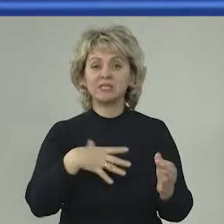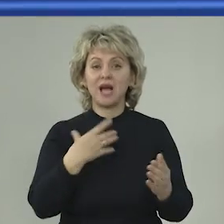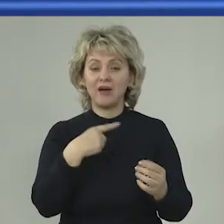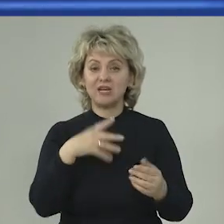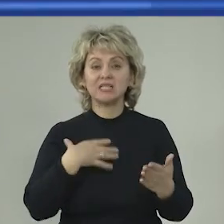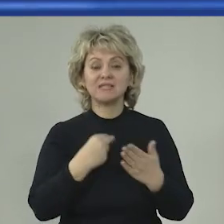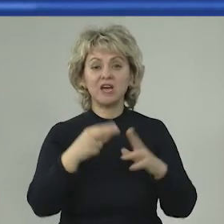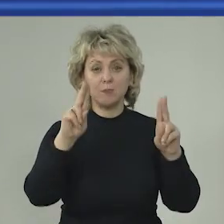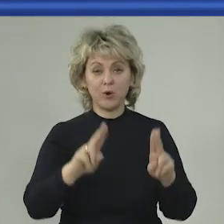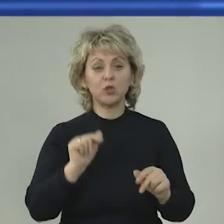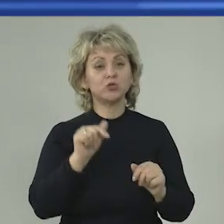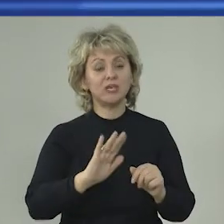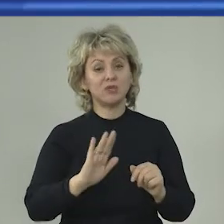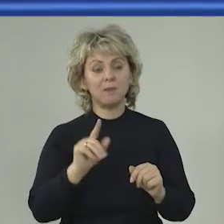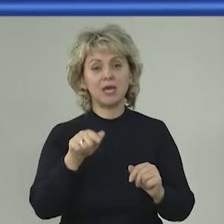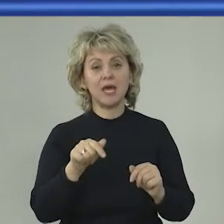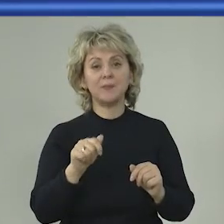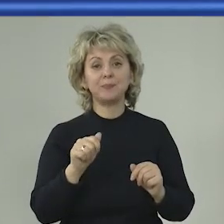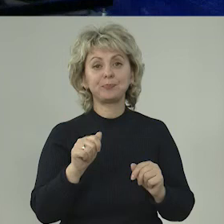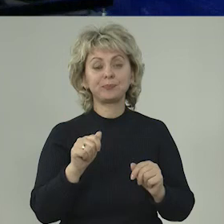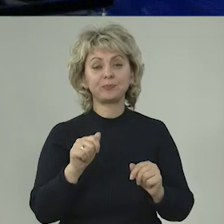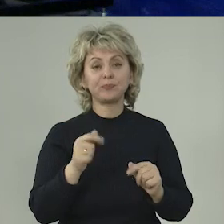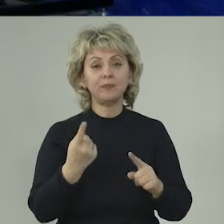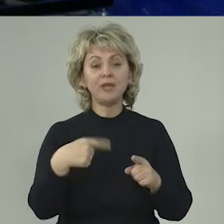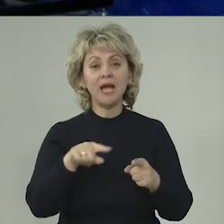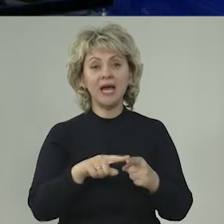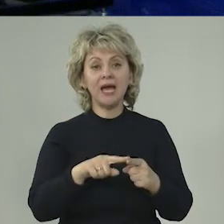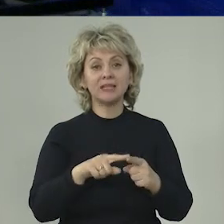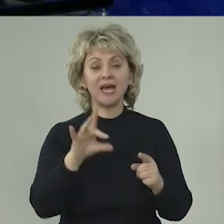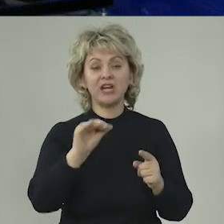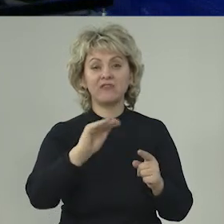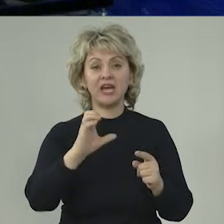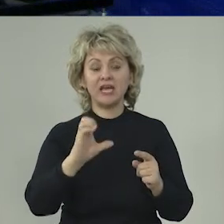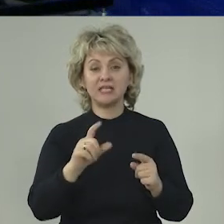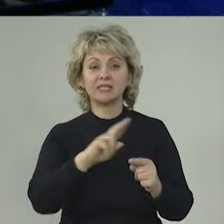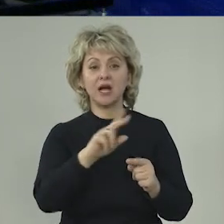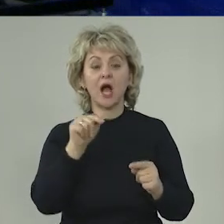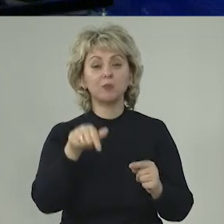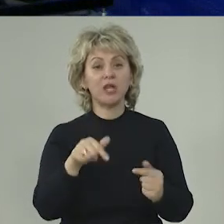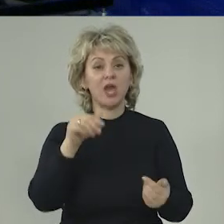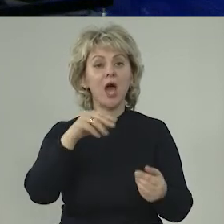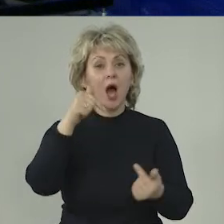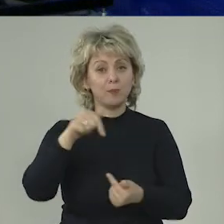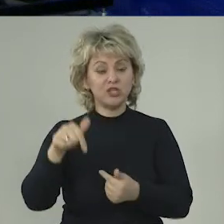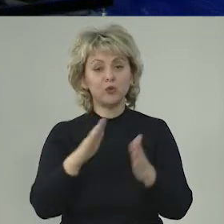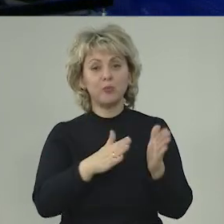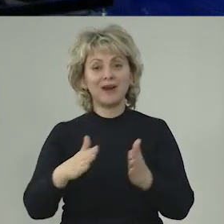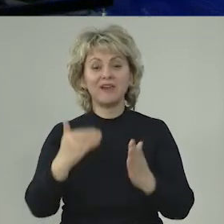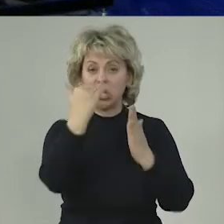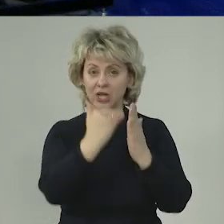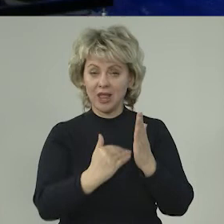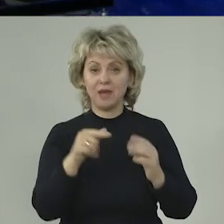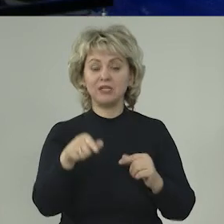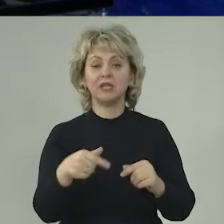своим правилам, но тем не менее это РФС, и они определяют порядок, правила,